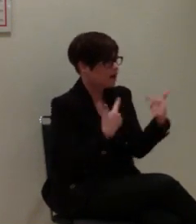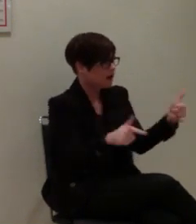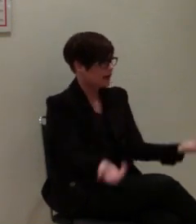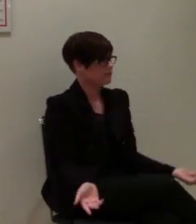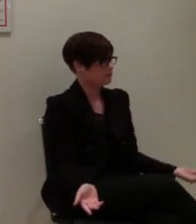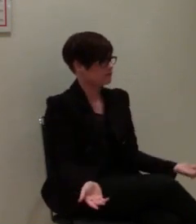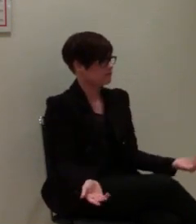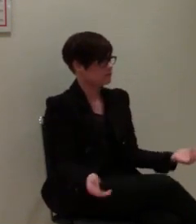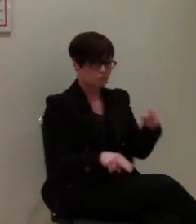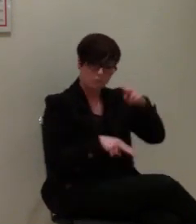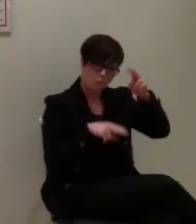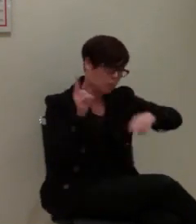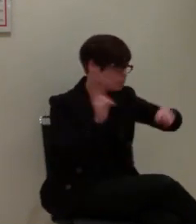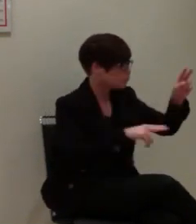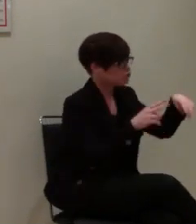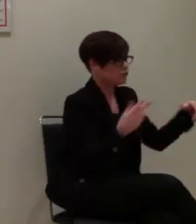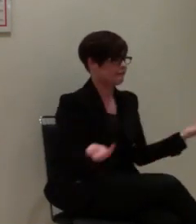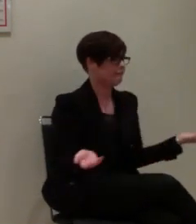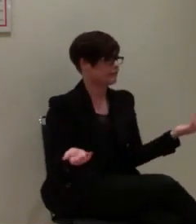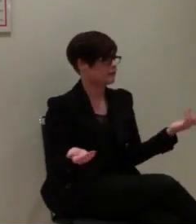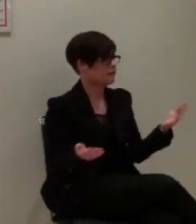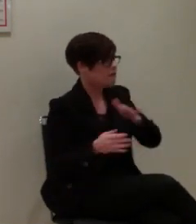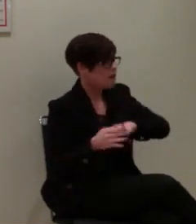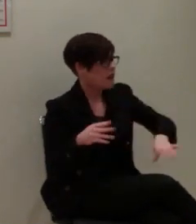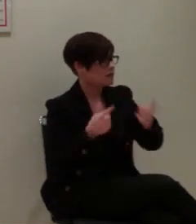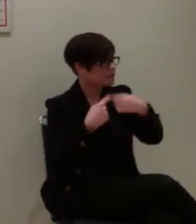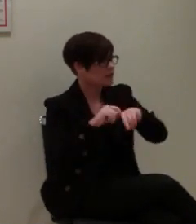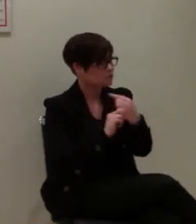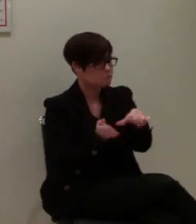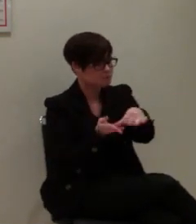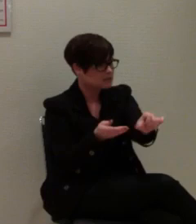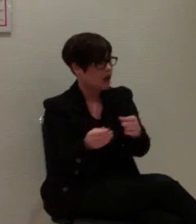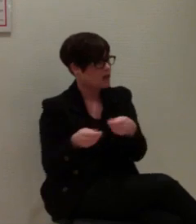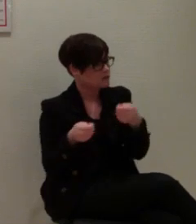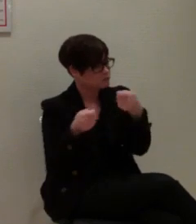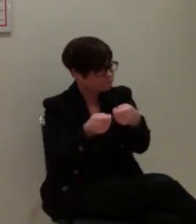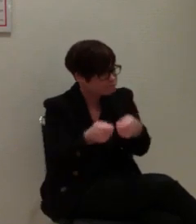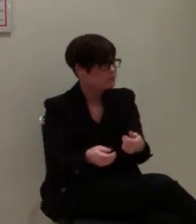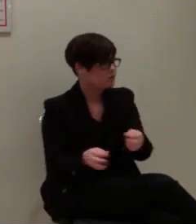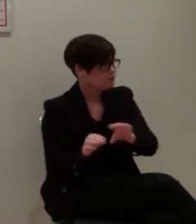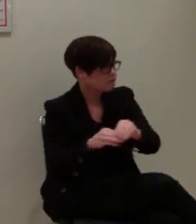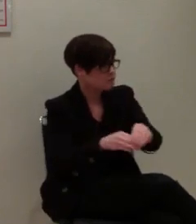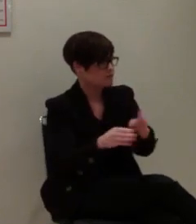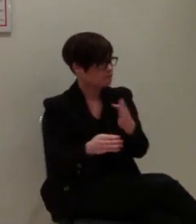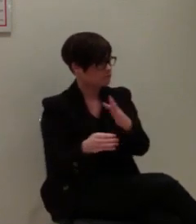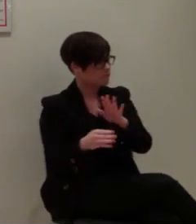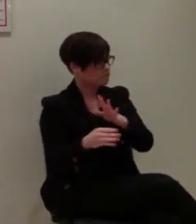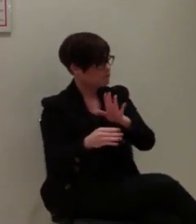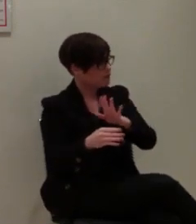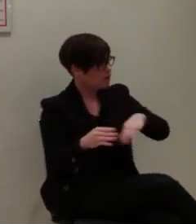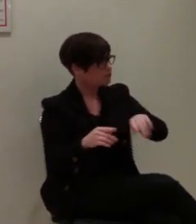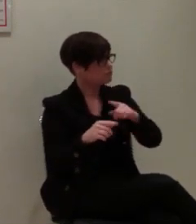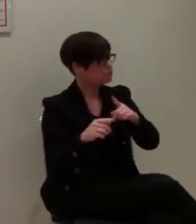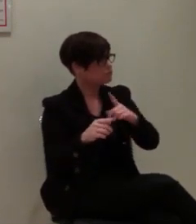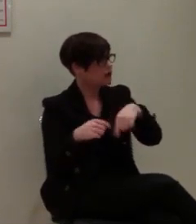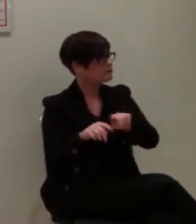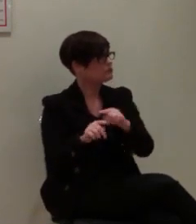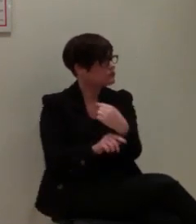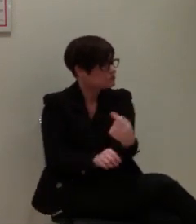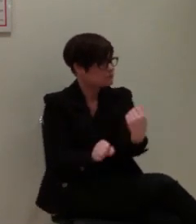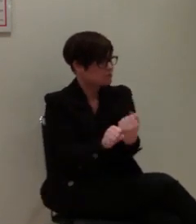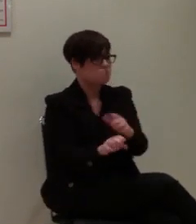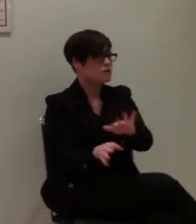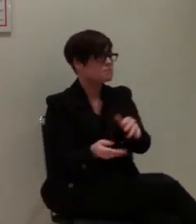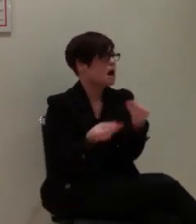die werden vom Landkreis bezahlt und geführt. Der Landkreis macht es zum Teil selbst, zum Teil